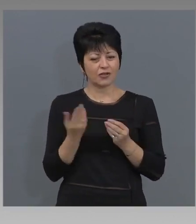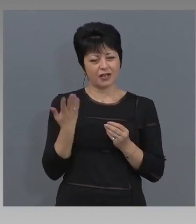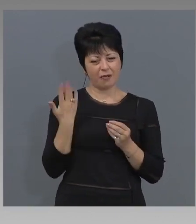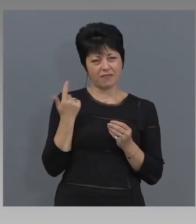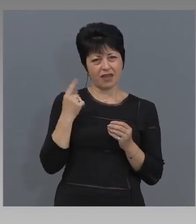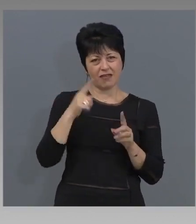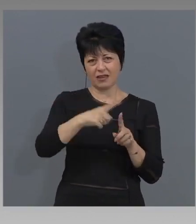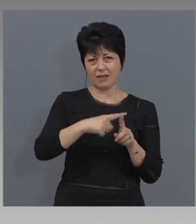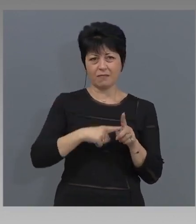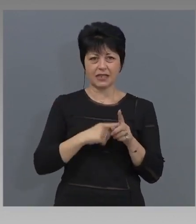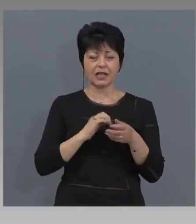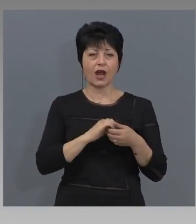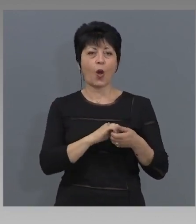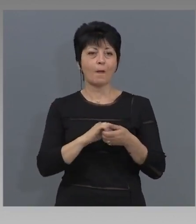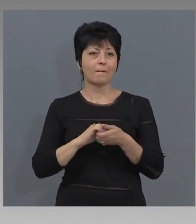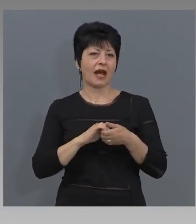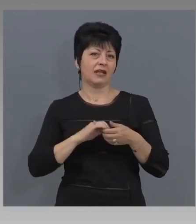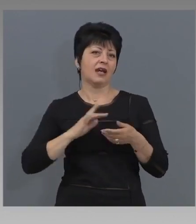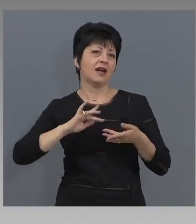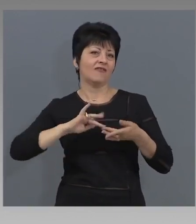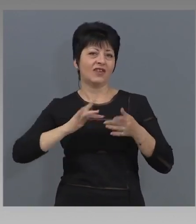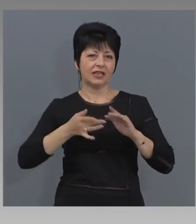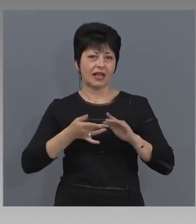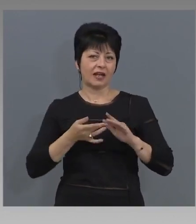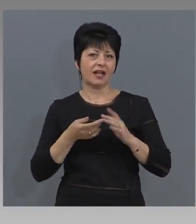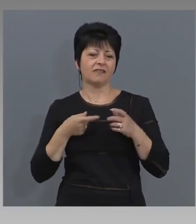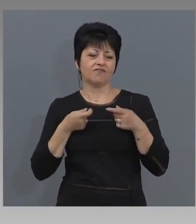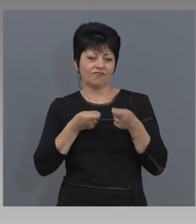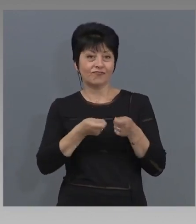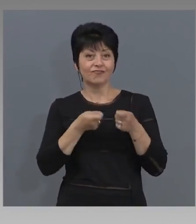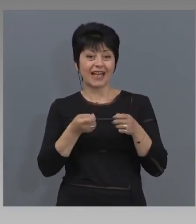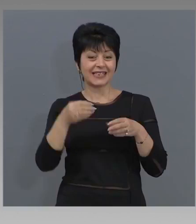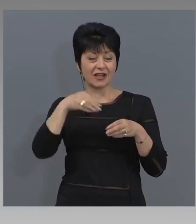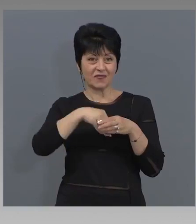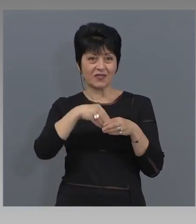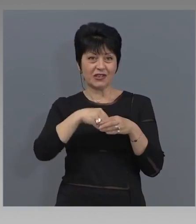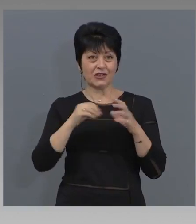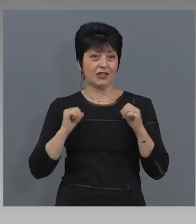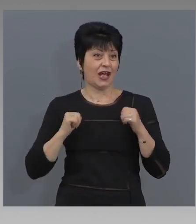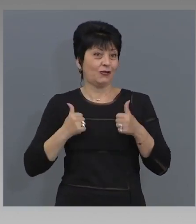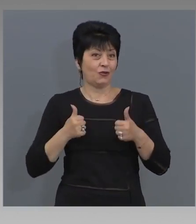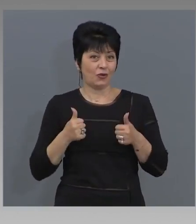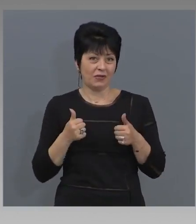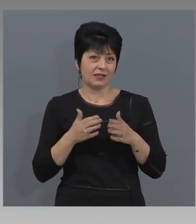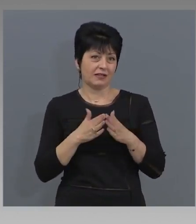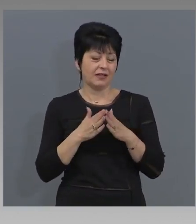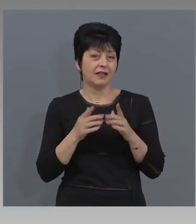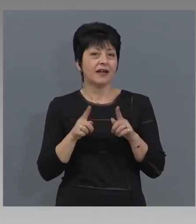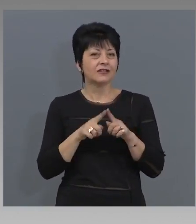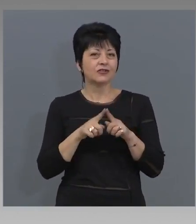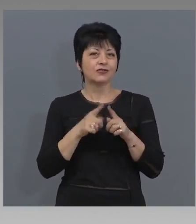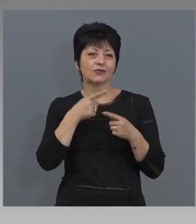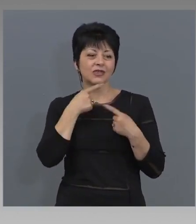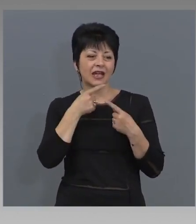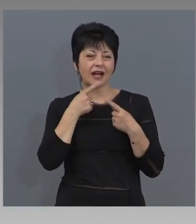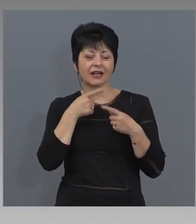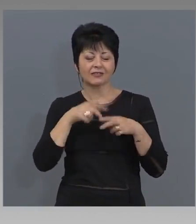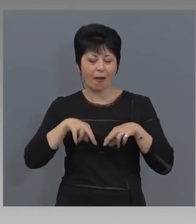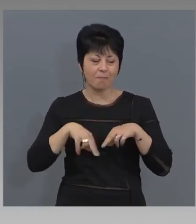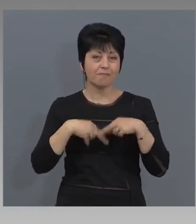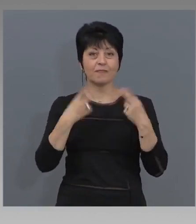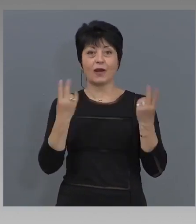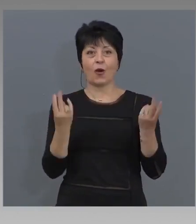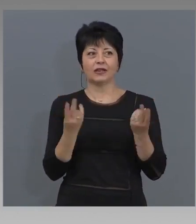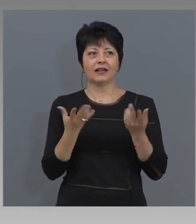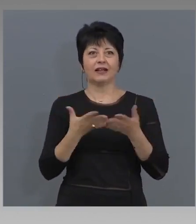кампания в социалните мрежи за насърчаване на вътрешния туризъм, която също се казва при Открии България, така че с